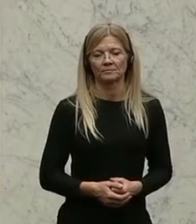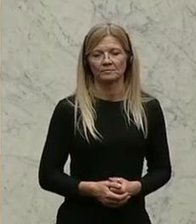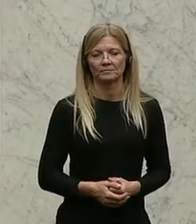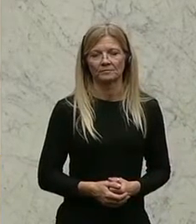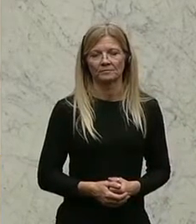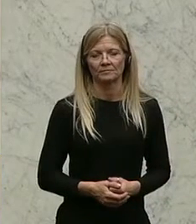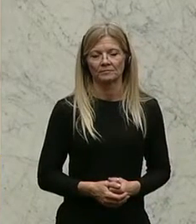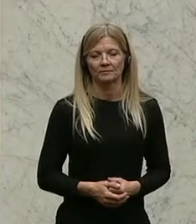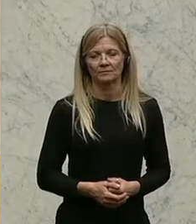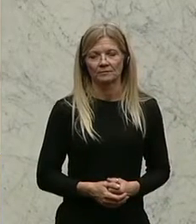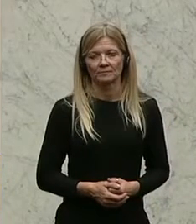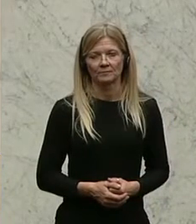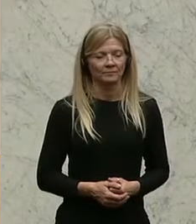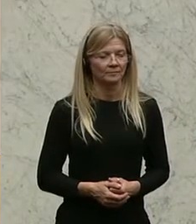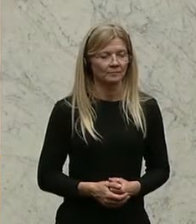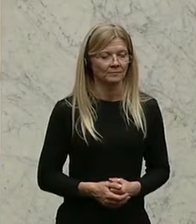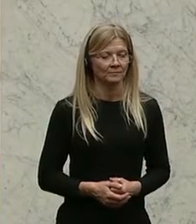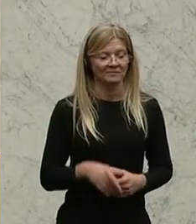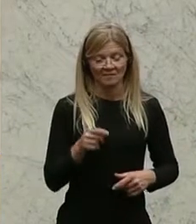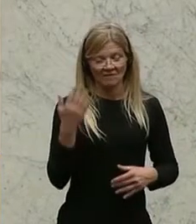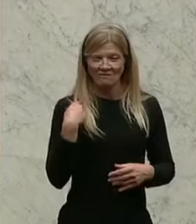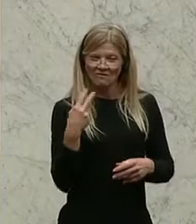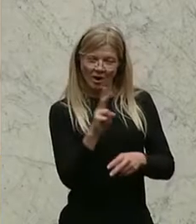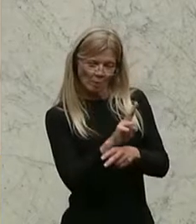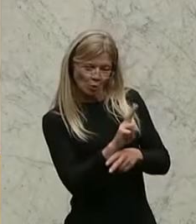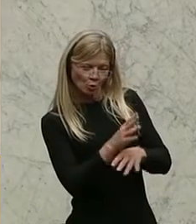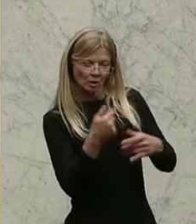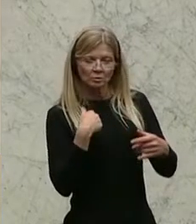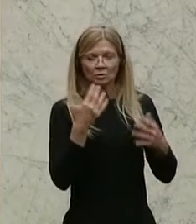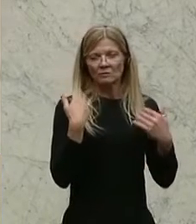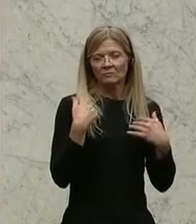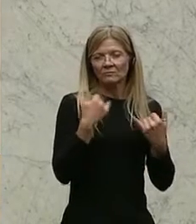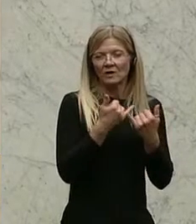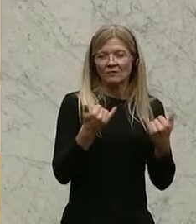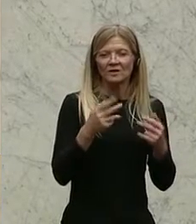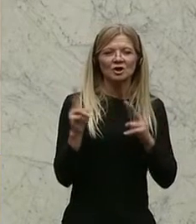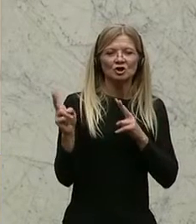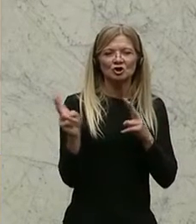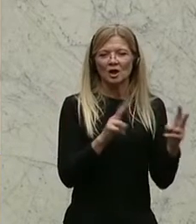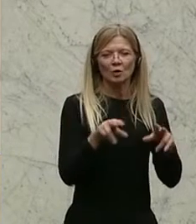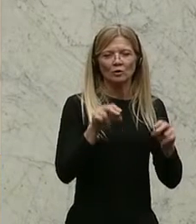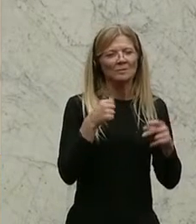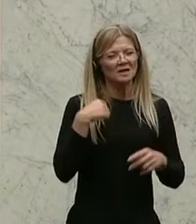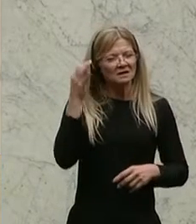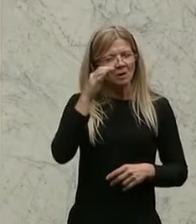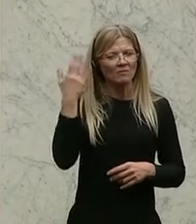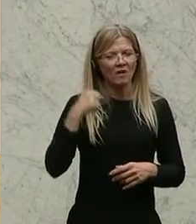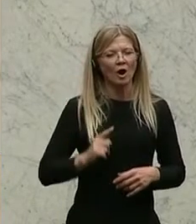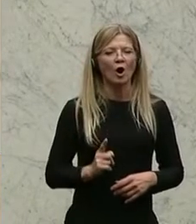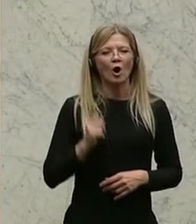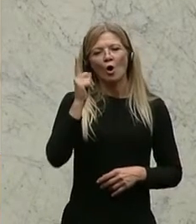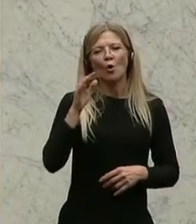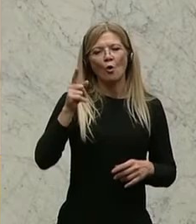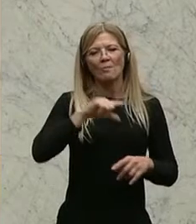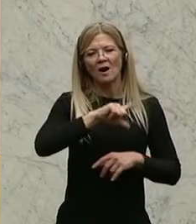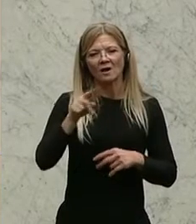Begutachtung ist auch eine Stellungnahme eingelangt. Ich glaube, das war das Oberlandesgericht Graz, das uns mitgeteilt hat, dass derzeit bereits